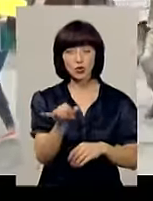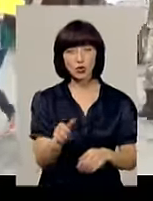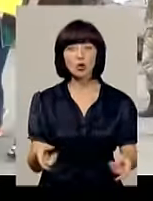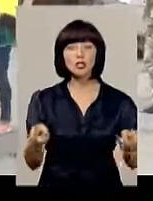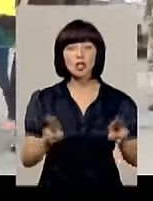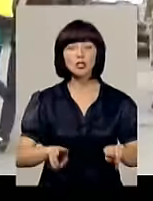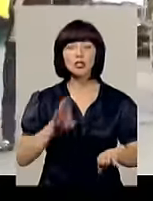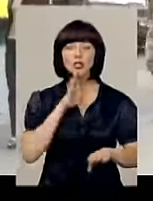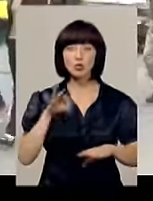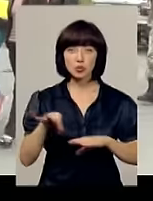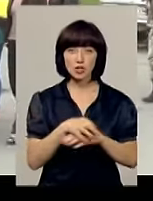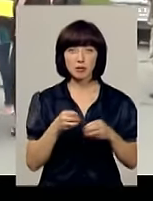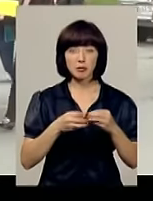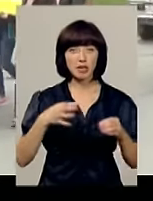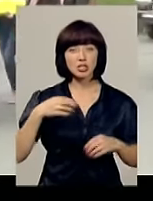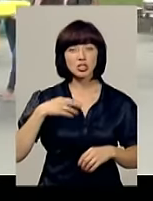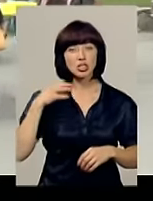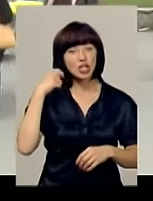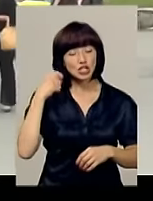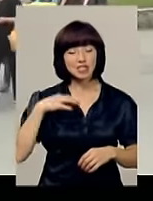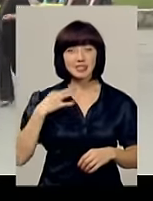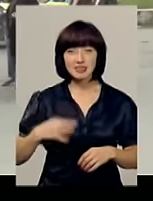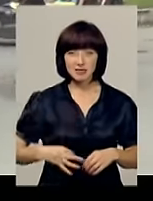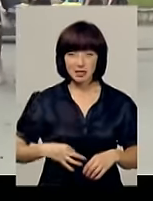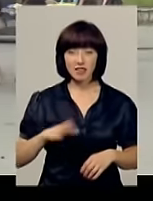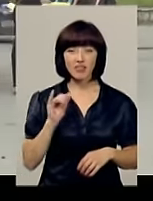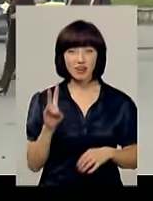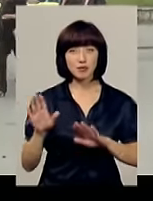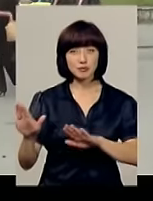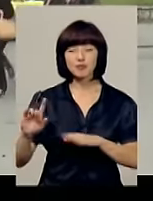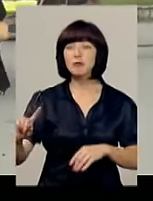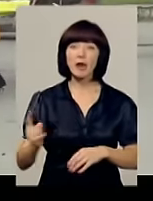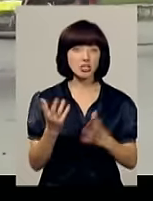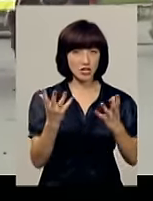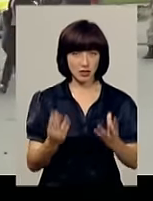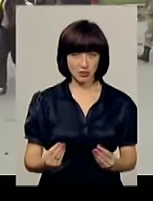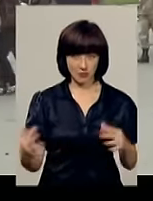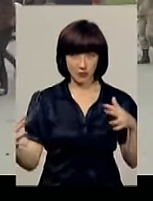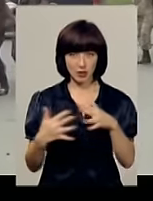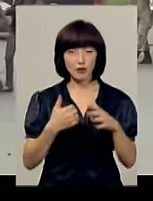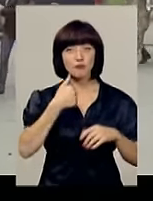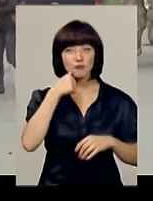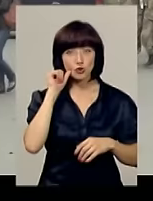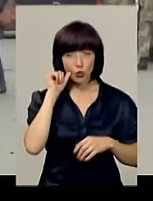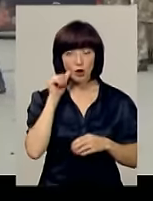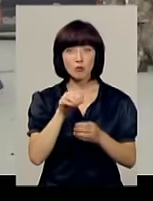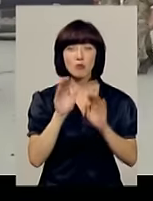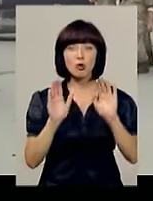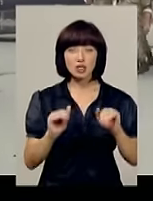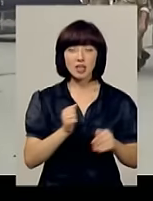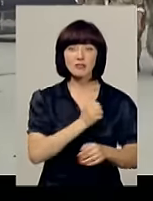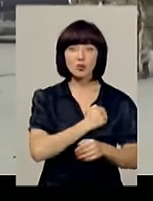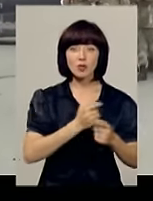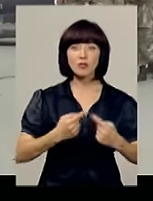залишилась дружина та 15-річний син. У зоні АТО наш земляк перебував з перших днів її проведення. Вчора з офіцером прощалися у